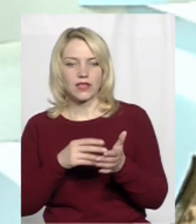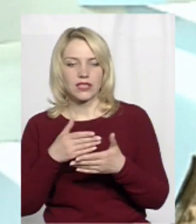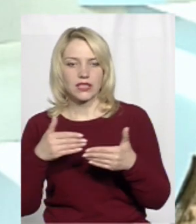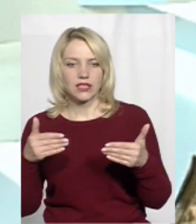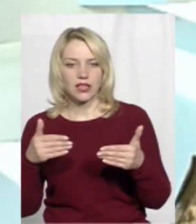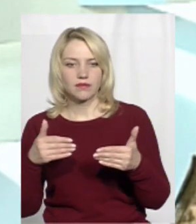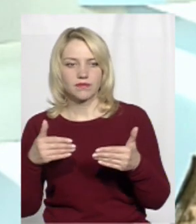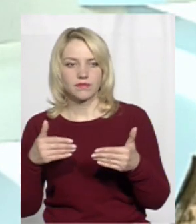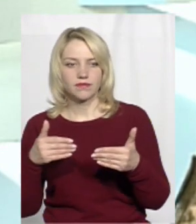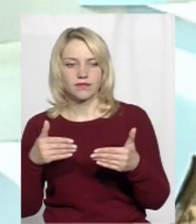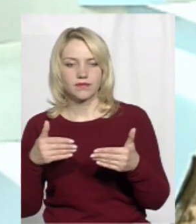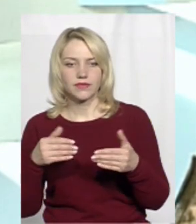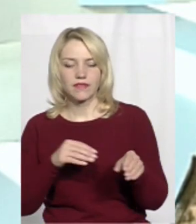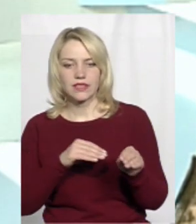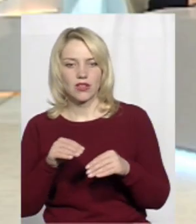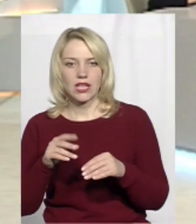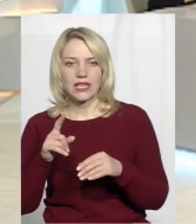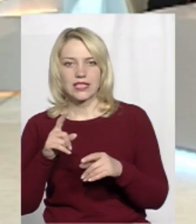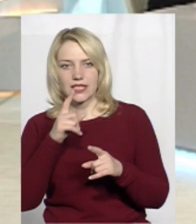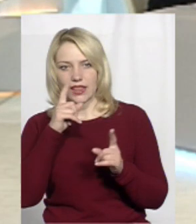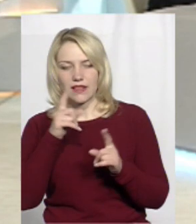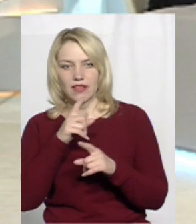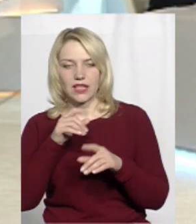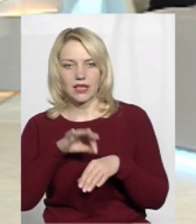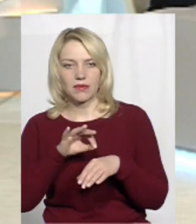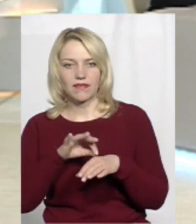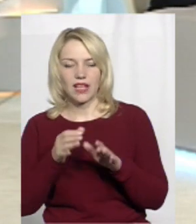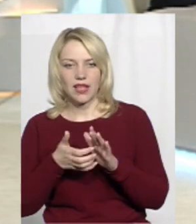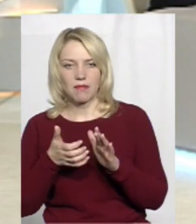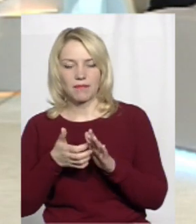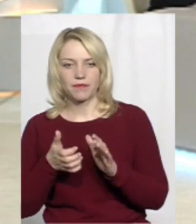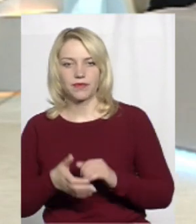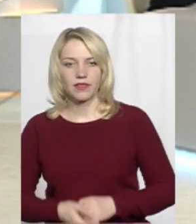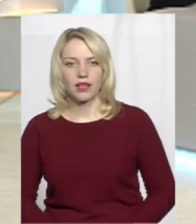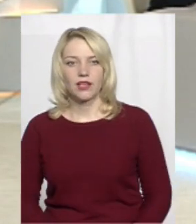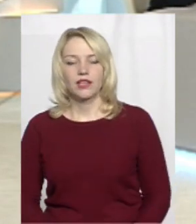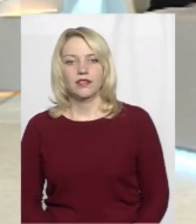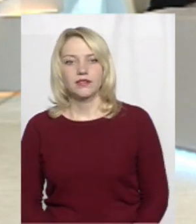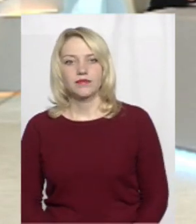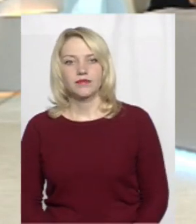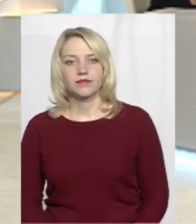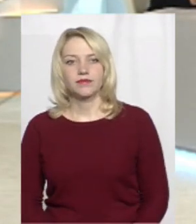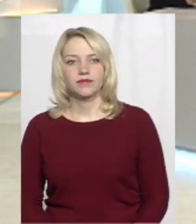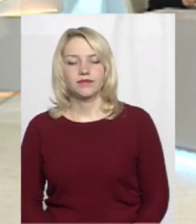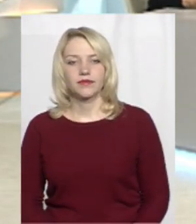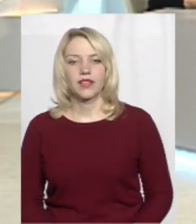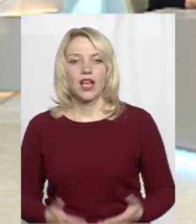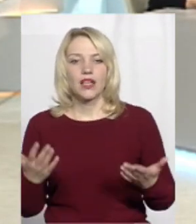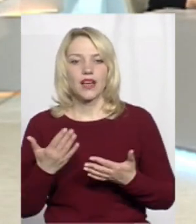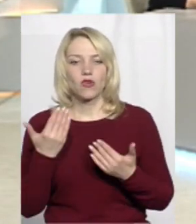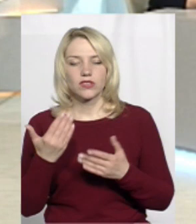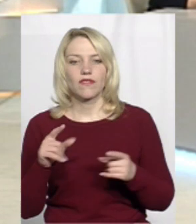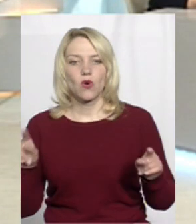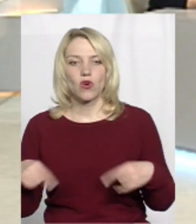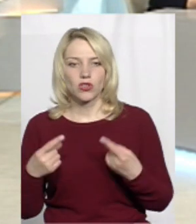свадами невеликими. Якось ви організовуєте